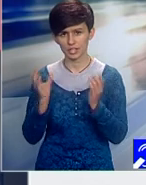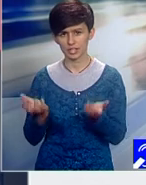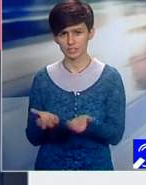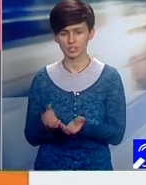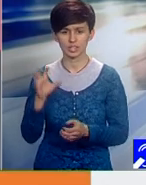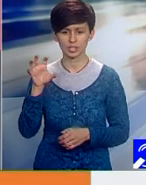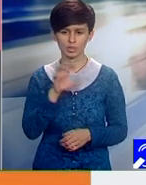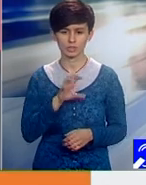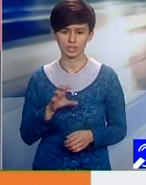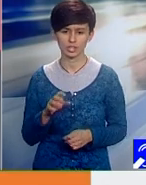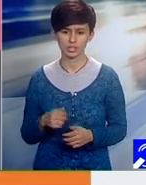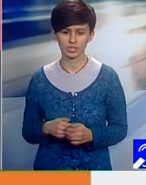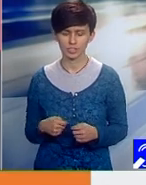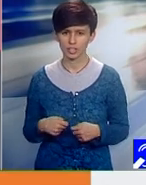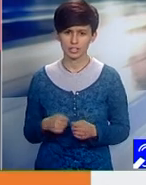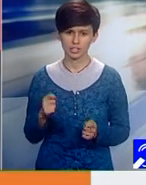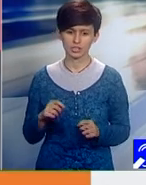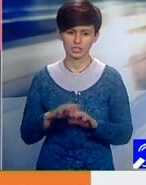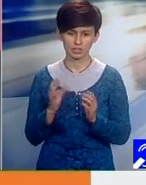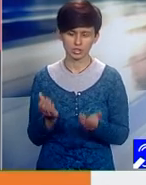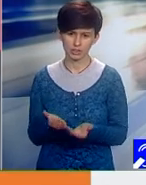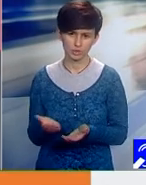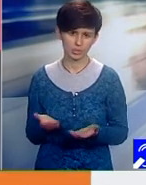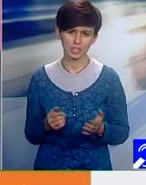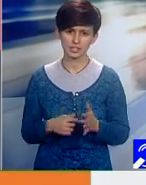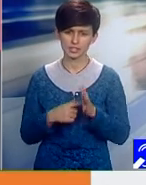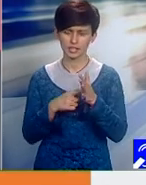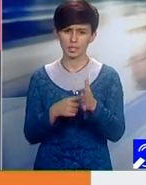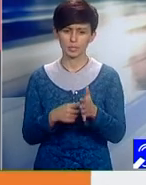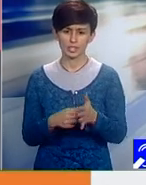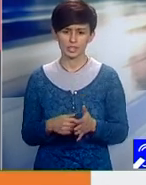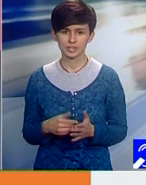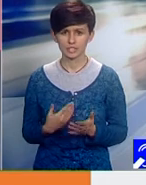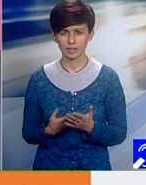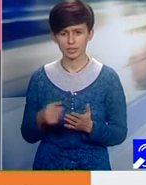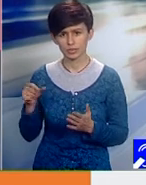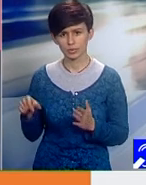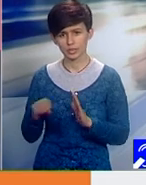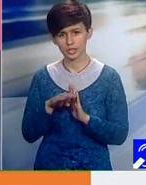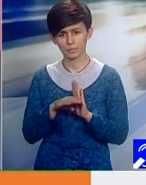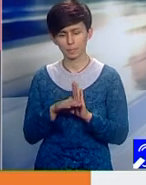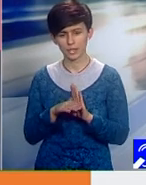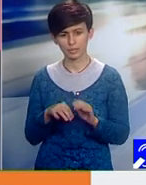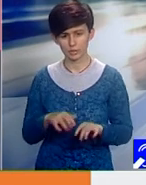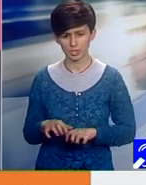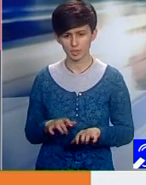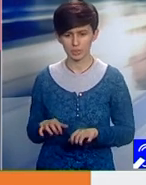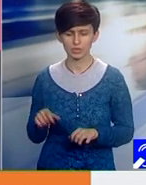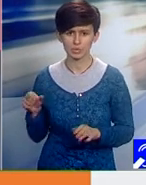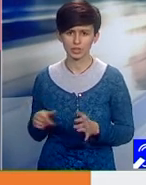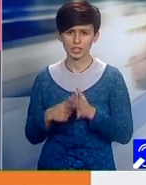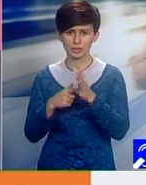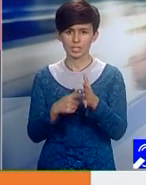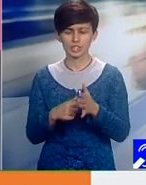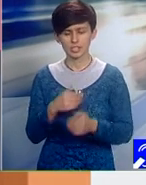practic mai de prin toate colțurile lumii care să țină prezentări pentru programatorii locali, pentru reprezentanți din companii, pentru cei